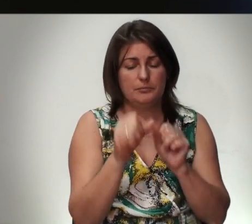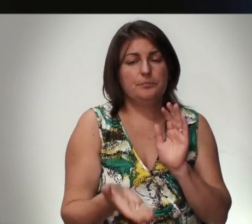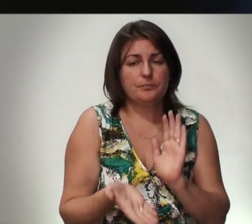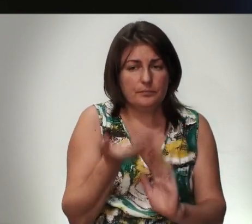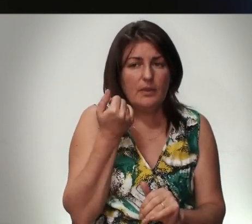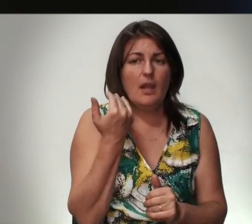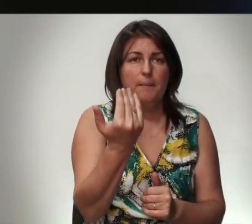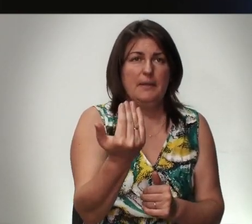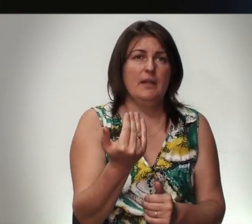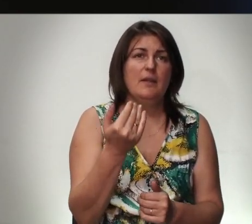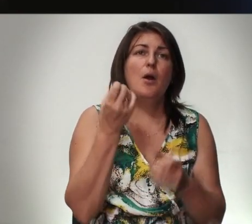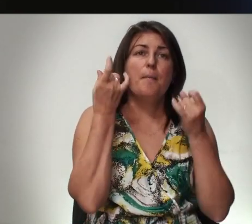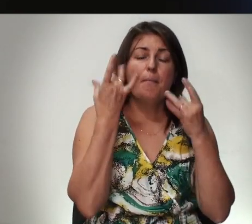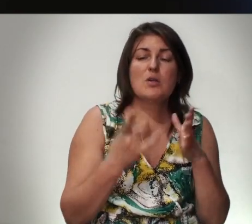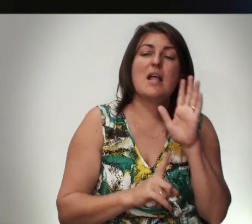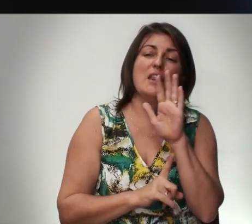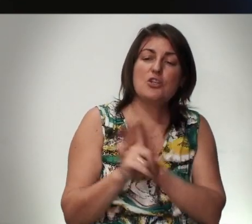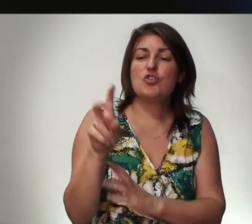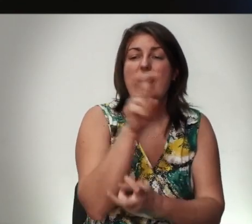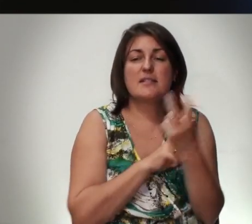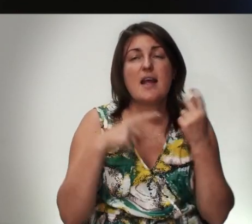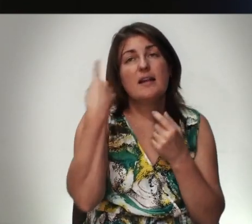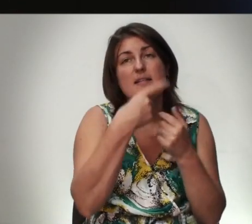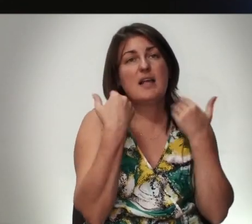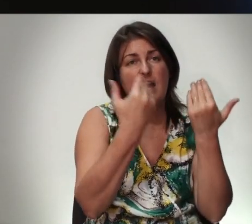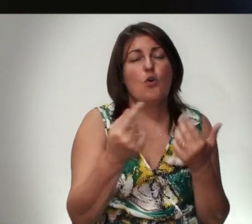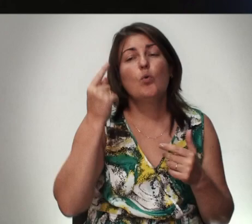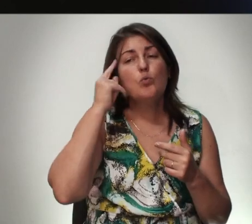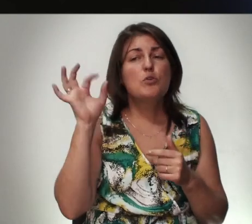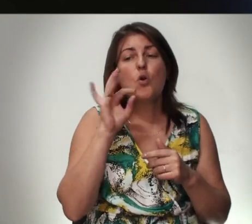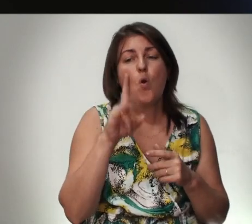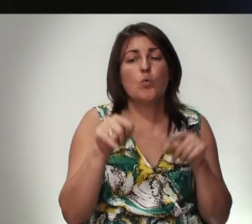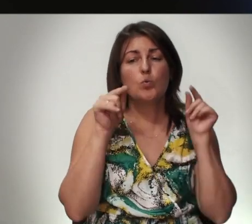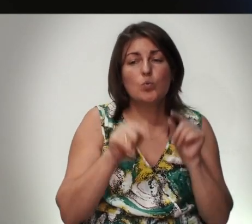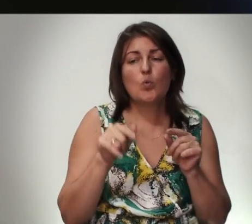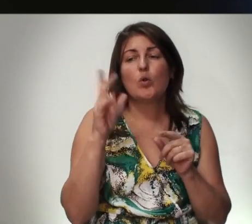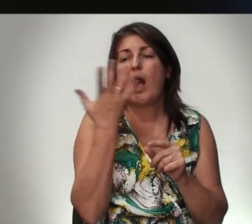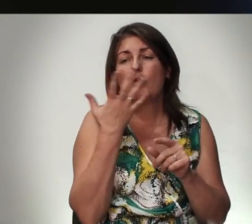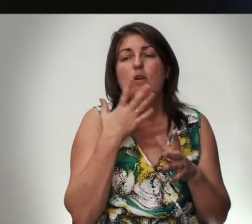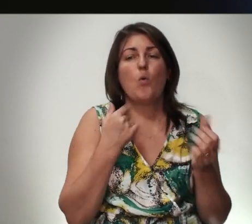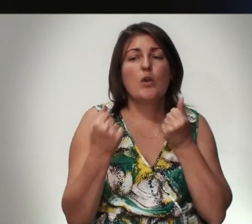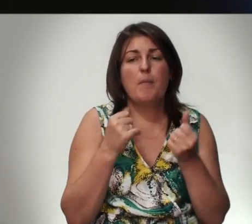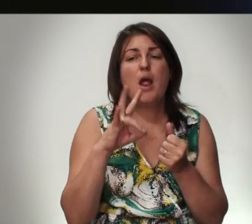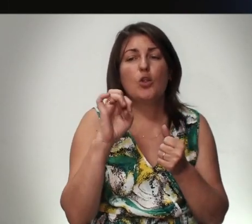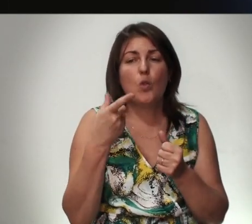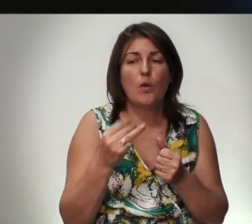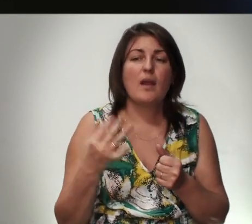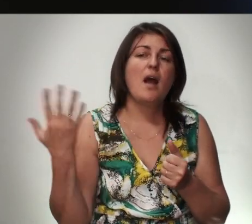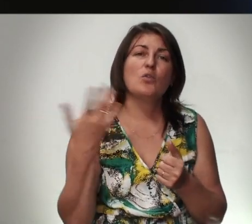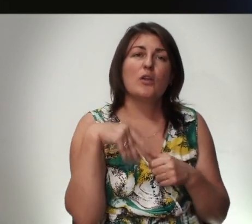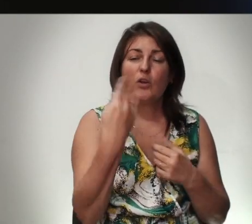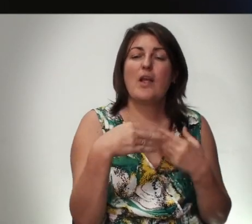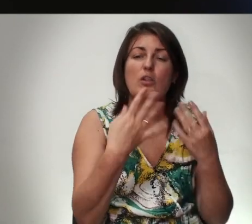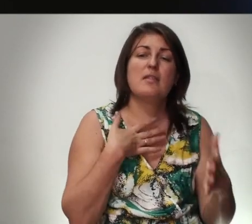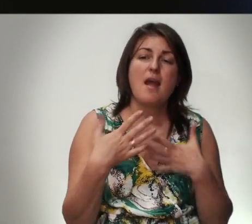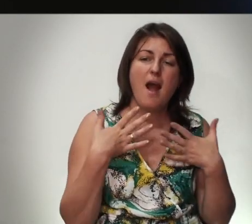Тебя Просто Начинай Искать Лица Его Думай Что Он Тот Который Укрепляет Ноги Тот Который Дает